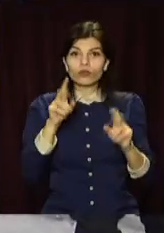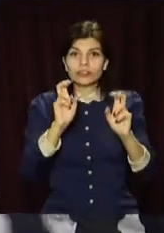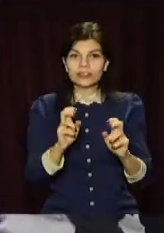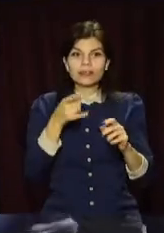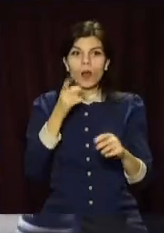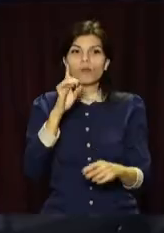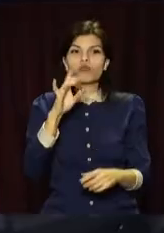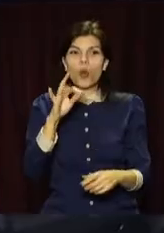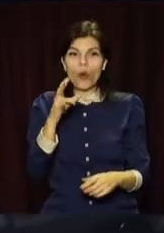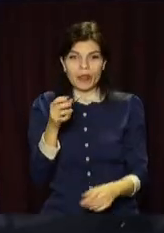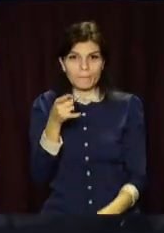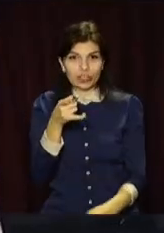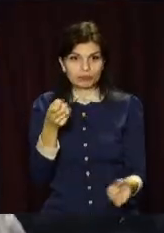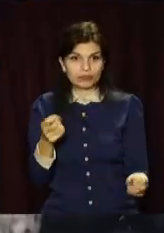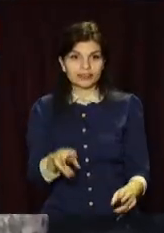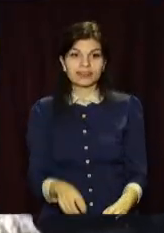брони автомобіля.